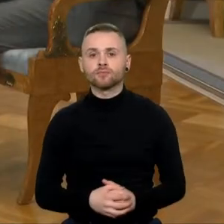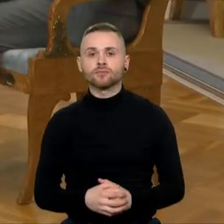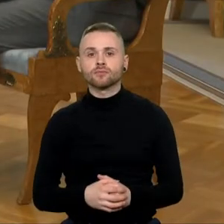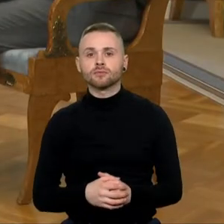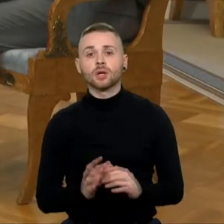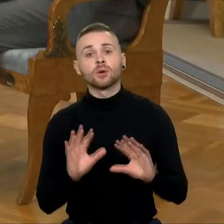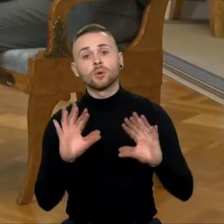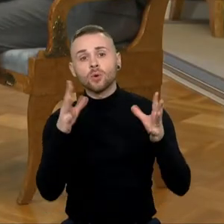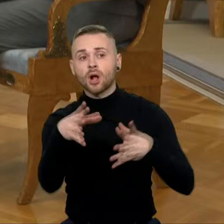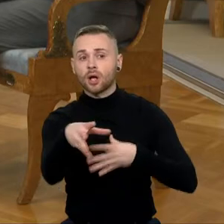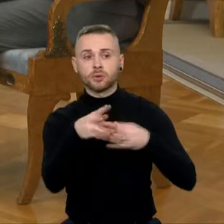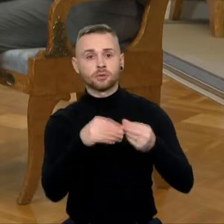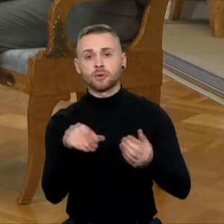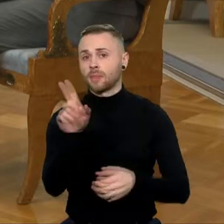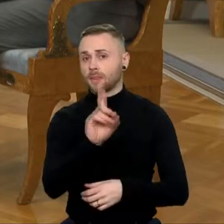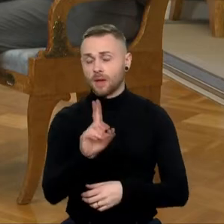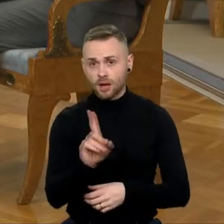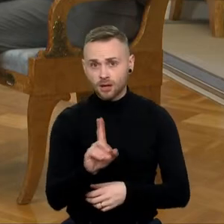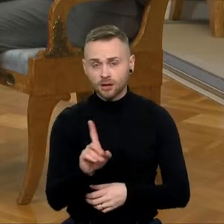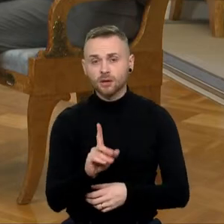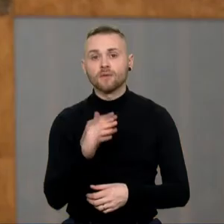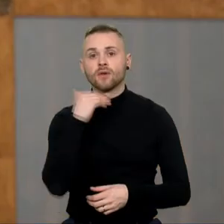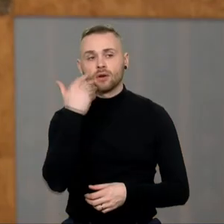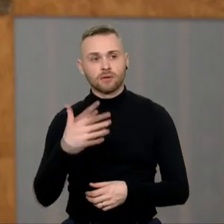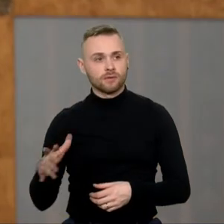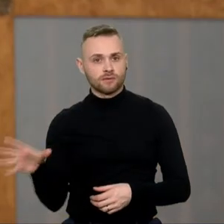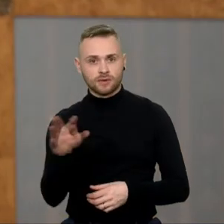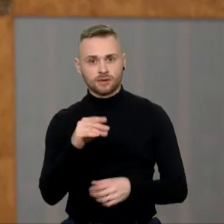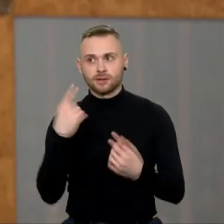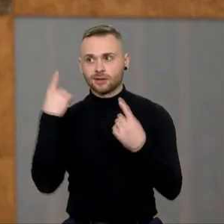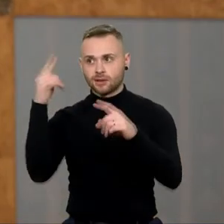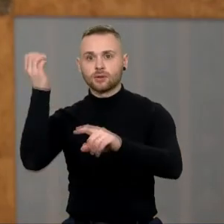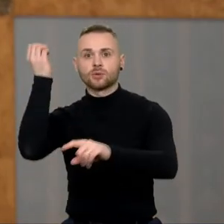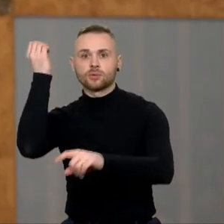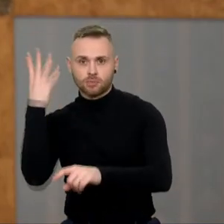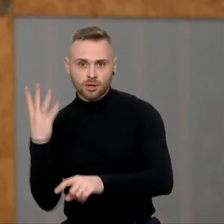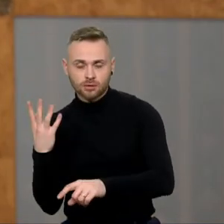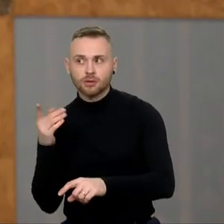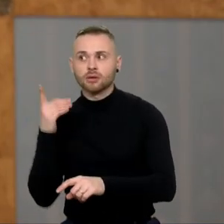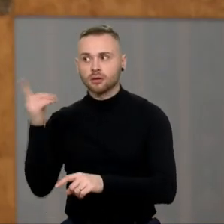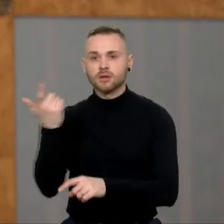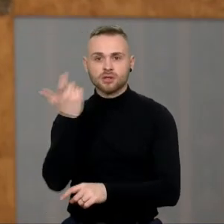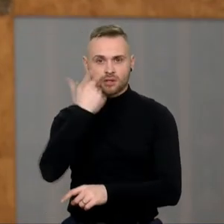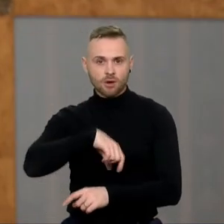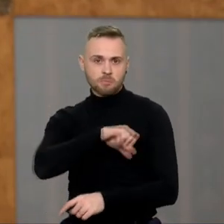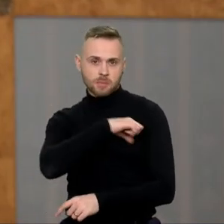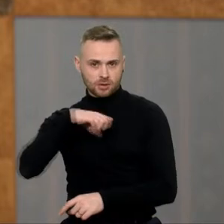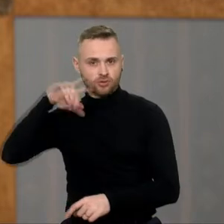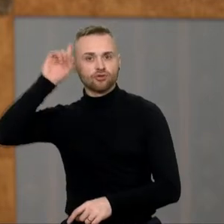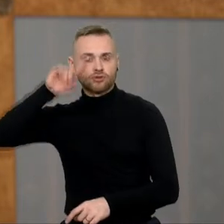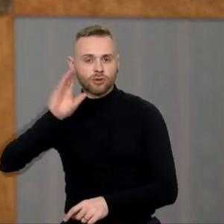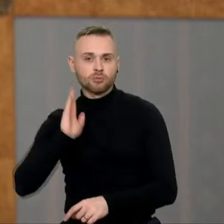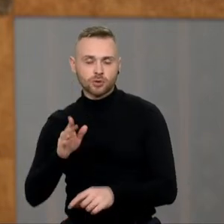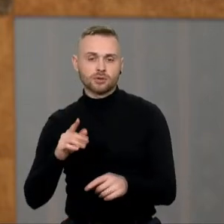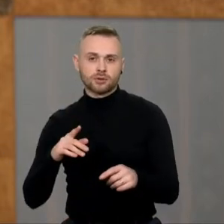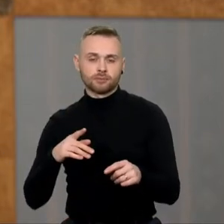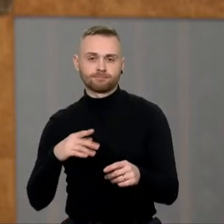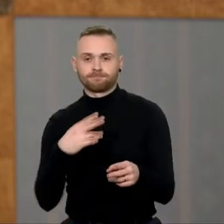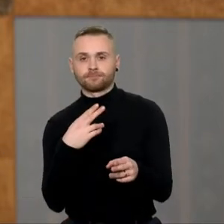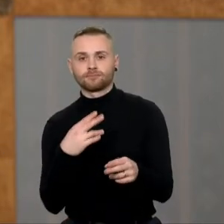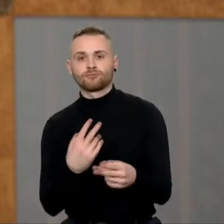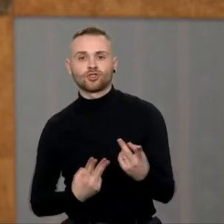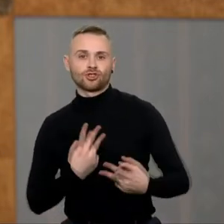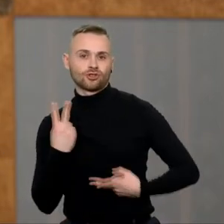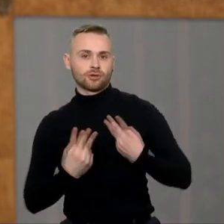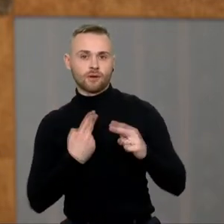buvimas kartu siūstų tam tikrą signalą kitai pusėje ir ta pusė darytų savo išvadas. Ir be abejo, turbūt tuo tik tai apsidžiaugtų.